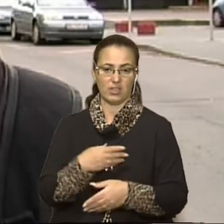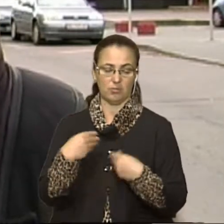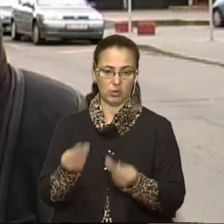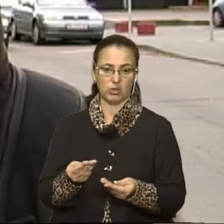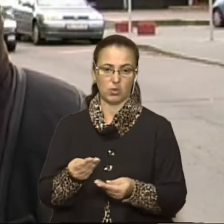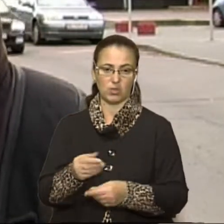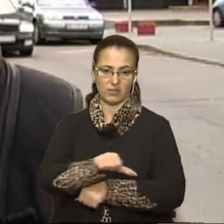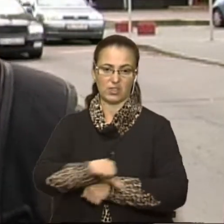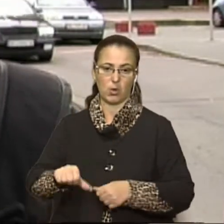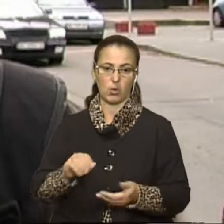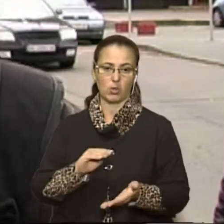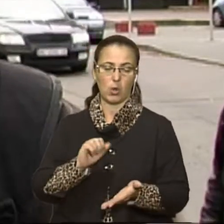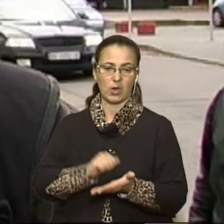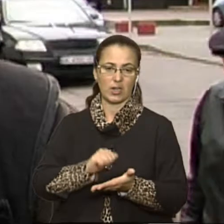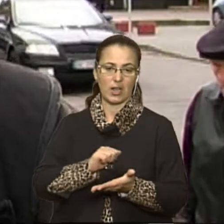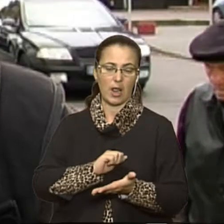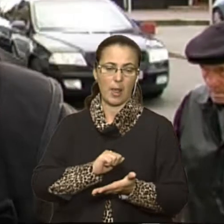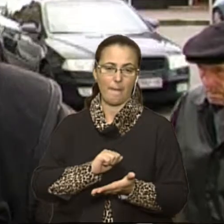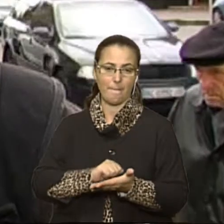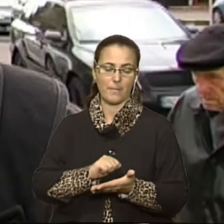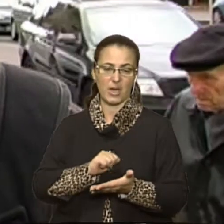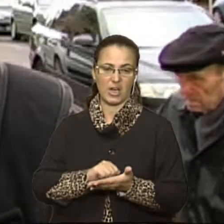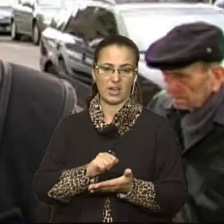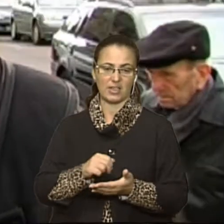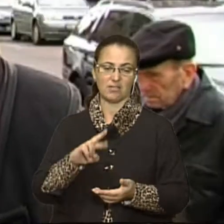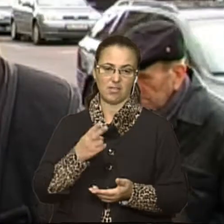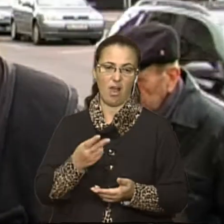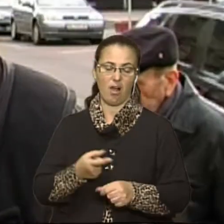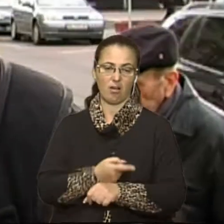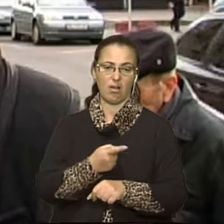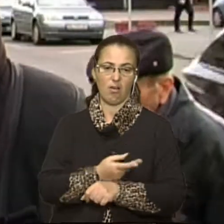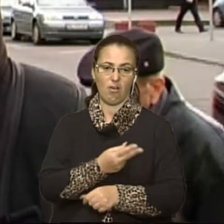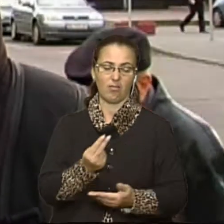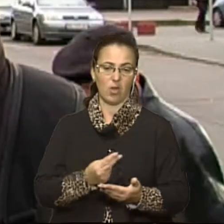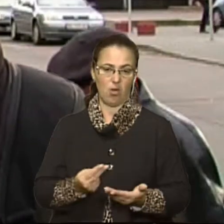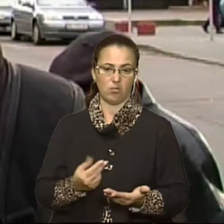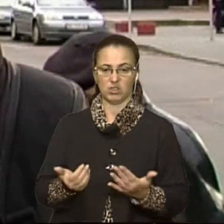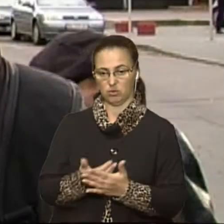в закордонній пресі, коміксах. Є взагалі така ціла галузя, як комікс, там, новини.